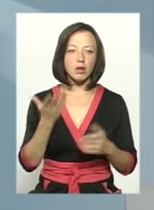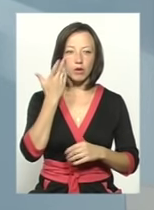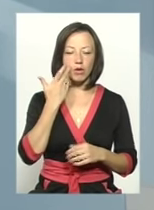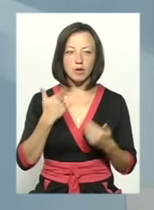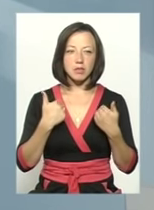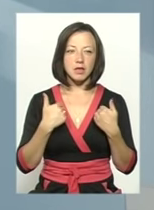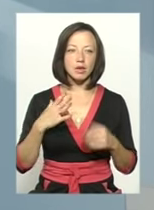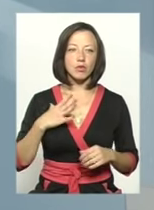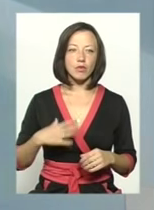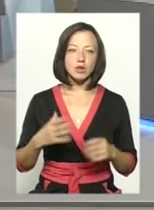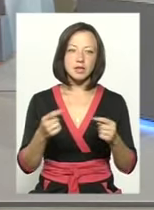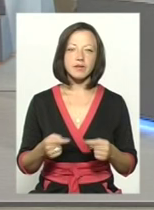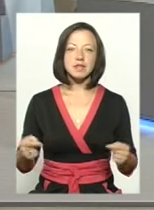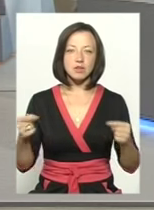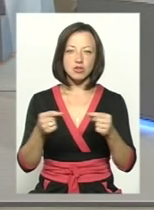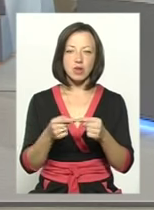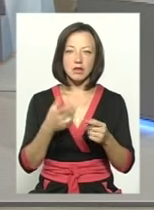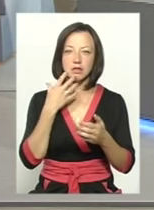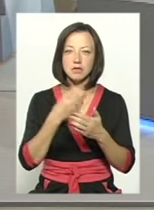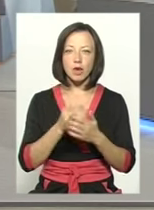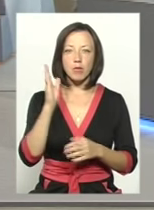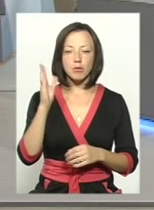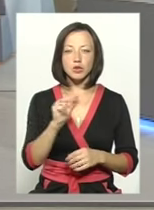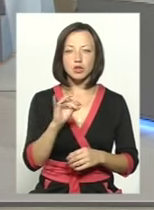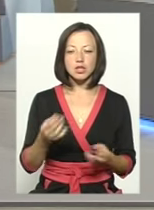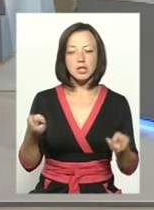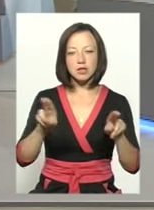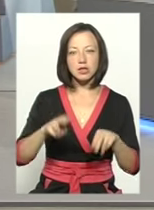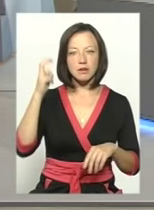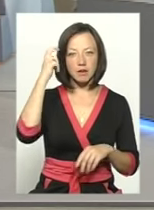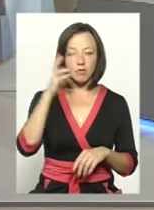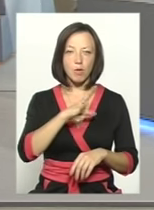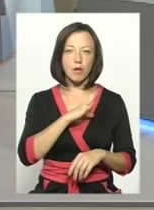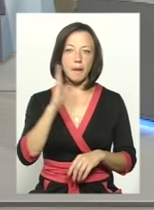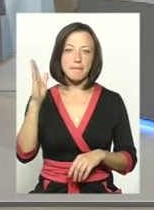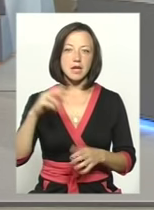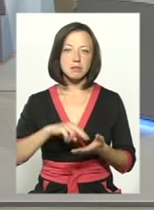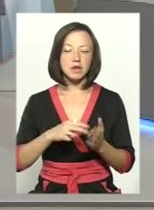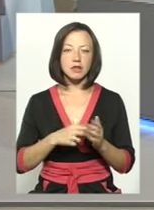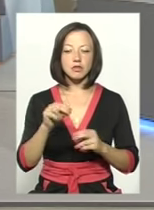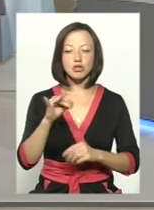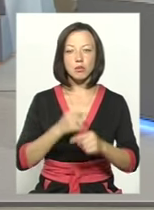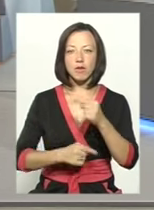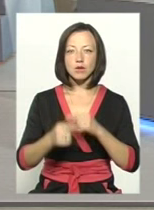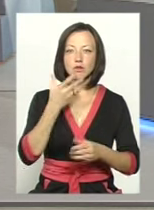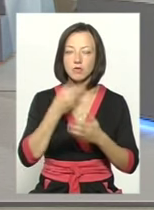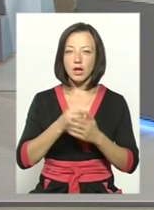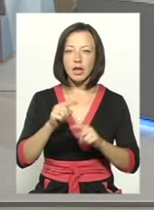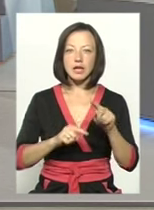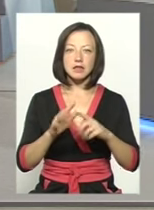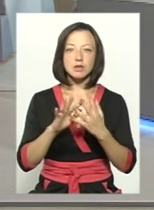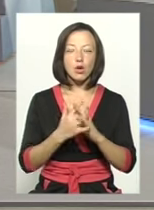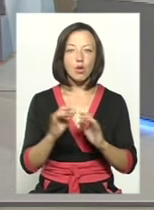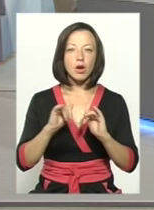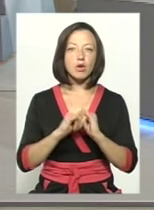доводилося визначати своє майбутнє, чи залишатися в Києві, адже була перспектива, чи повернутися в своє рідне село і